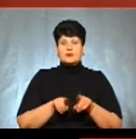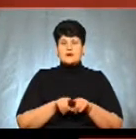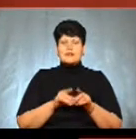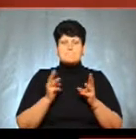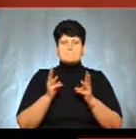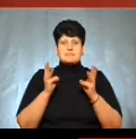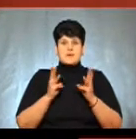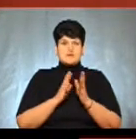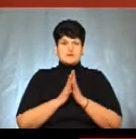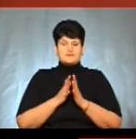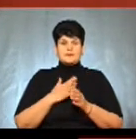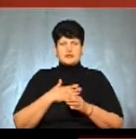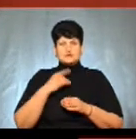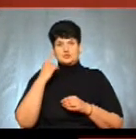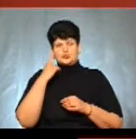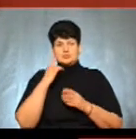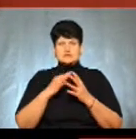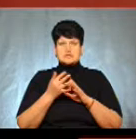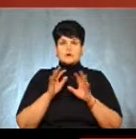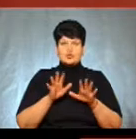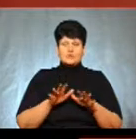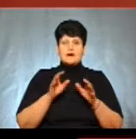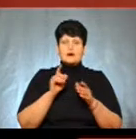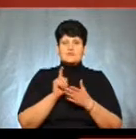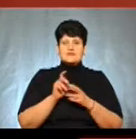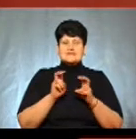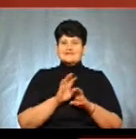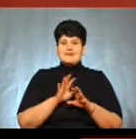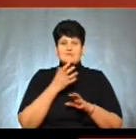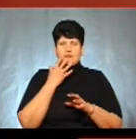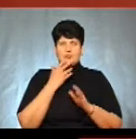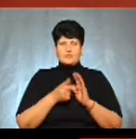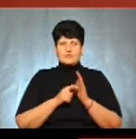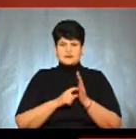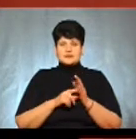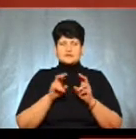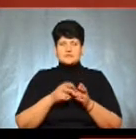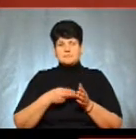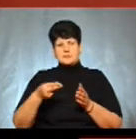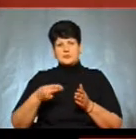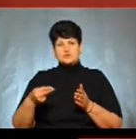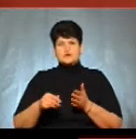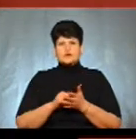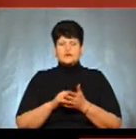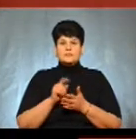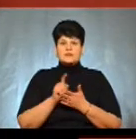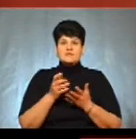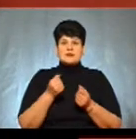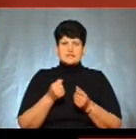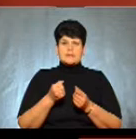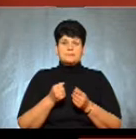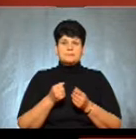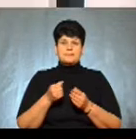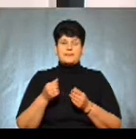трави. Тобто, на нашу думку, селищна голова повинна сидіти не тільки в теплому кабінеті і сидіти підписувати документи. Селищна голова має взяти папку,